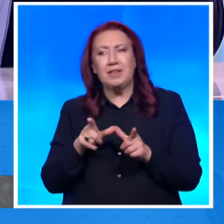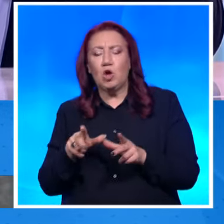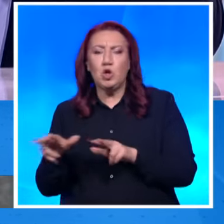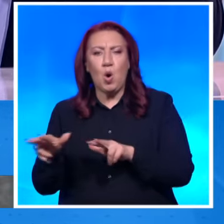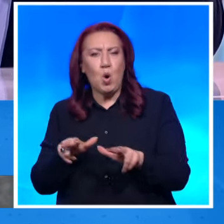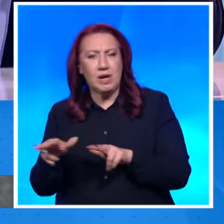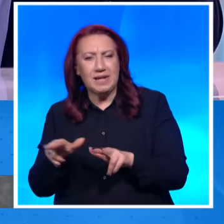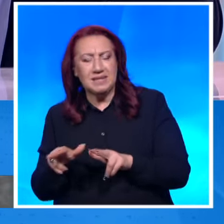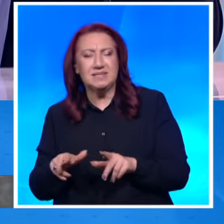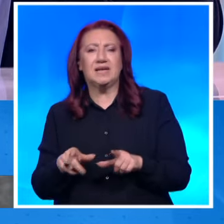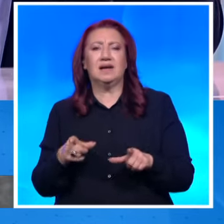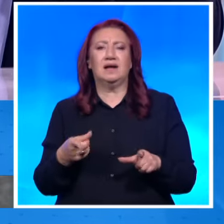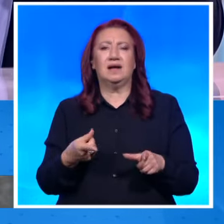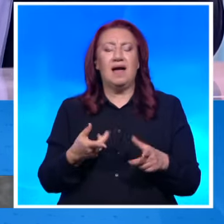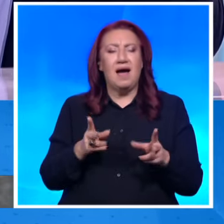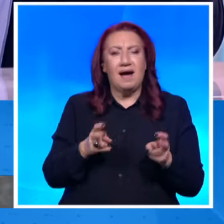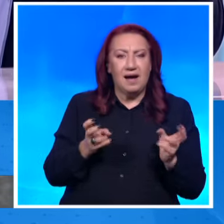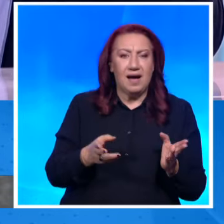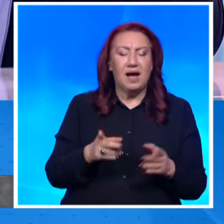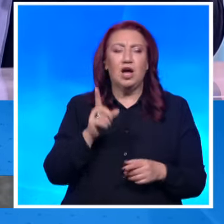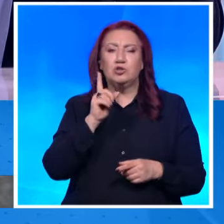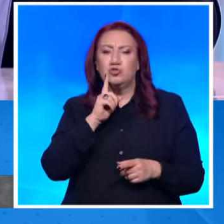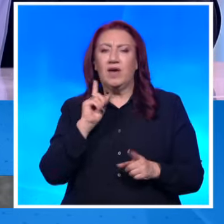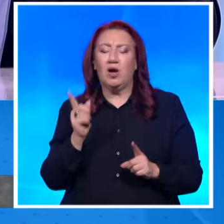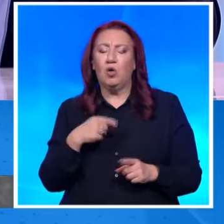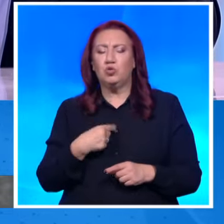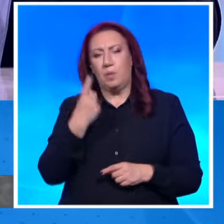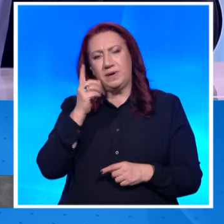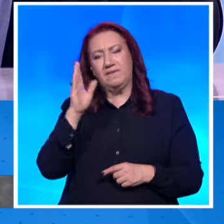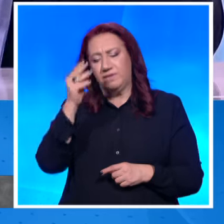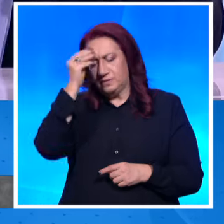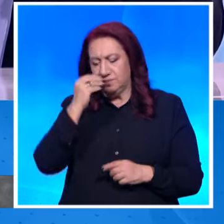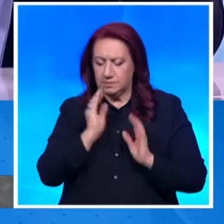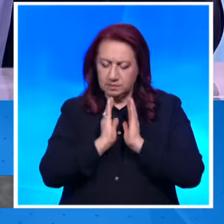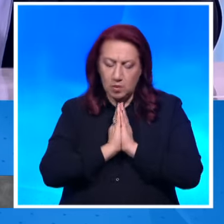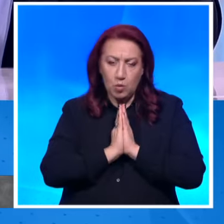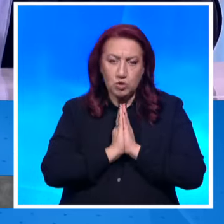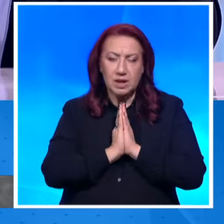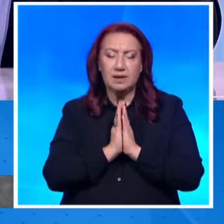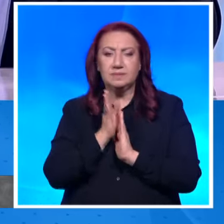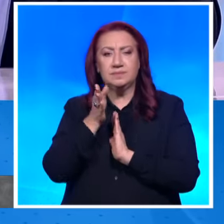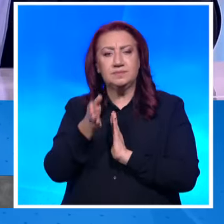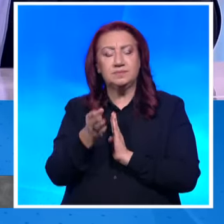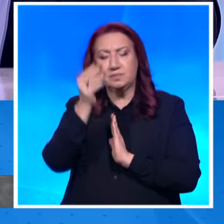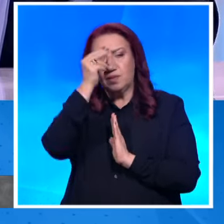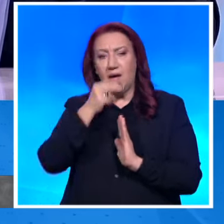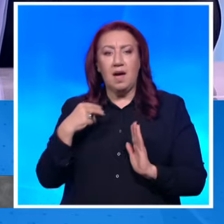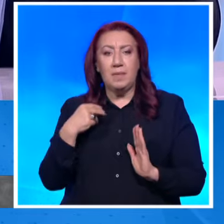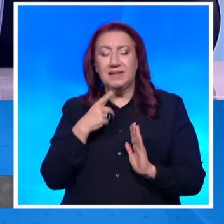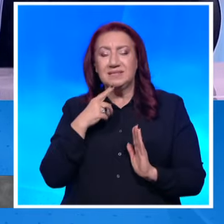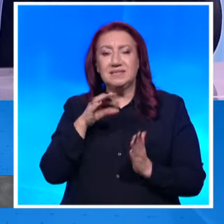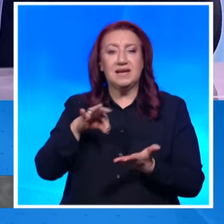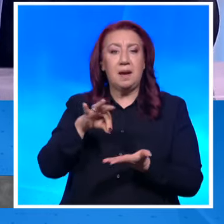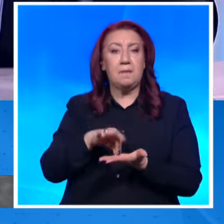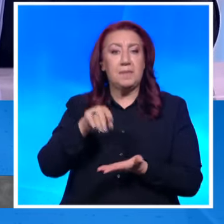на начинанието, човекът, който се замонашва първи, обаче, който отива в монастира Полихром на територията, нещо Турсия, тогава